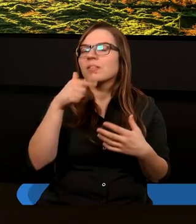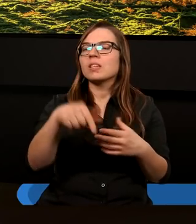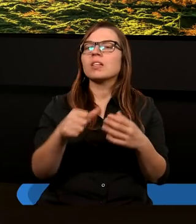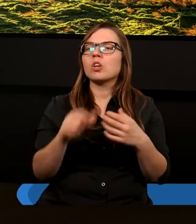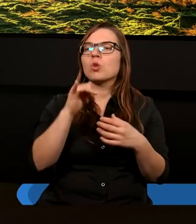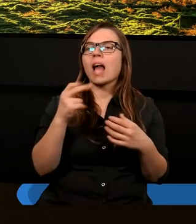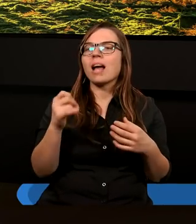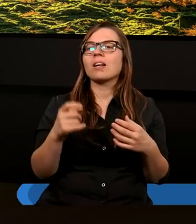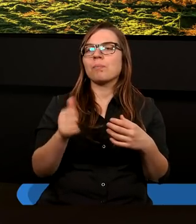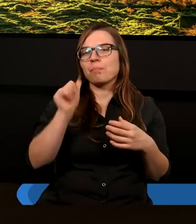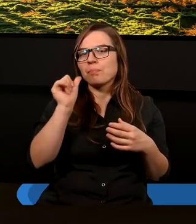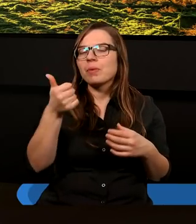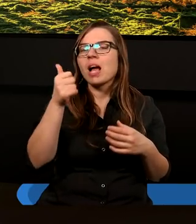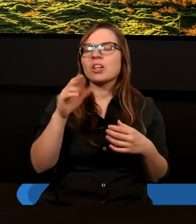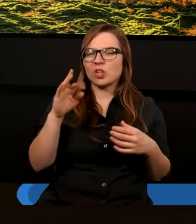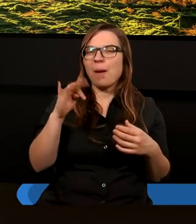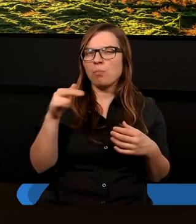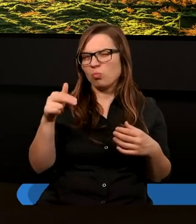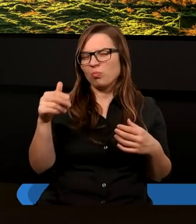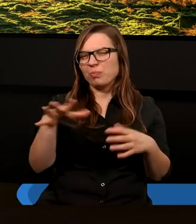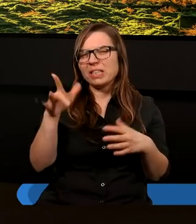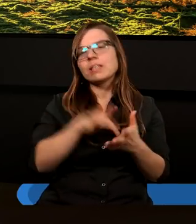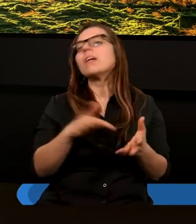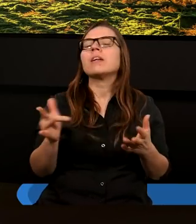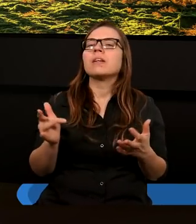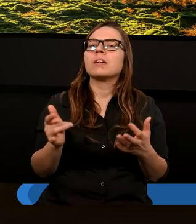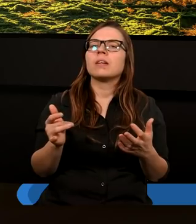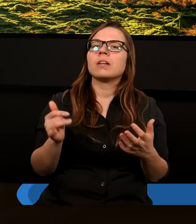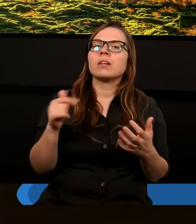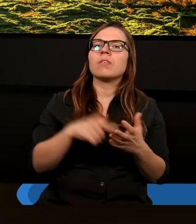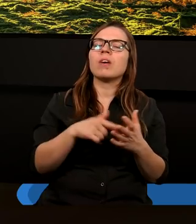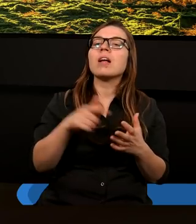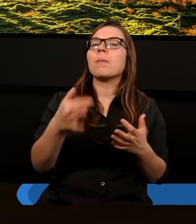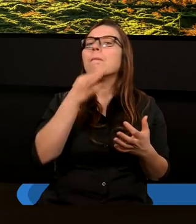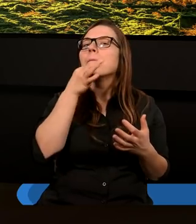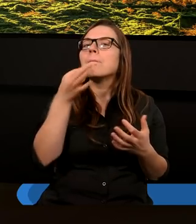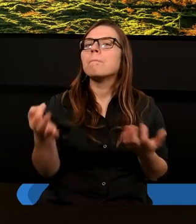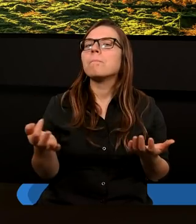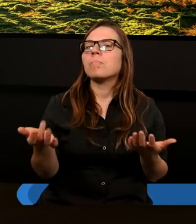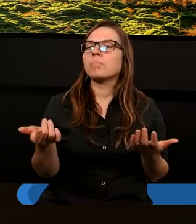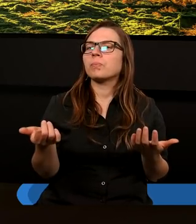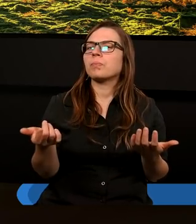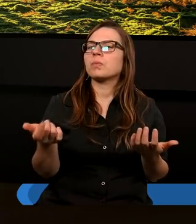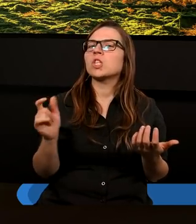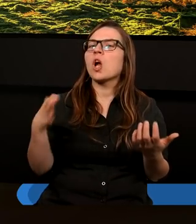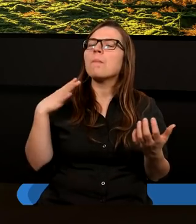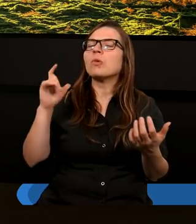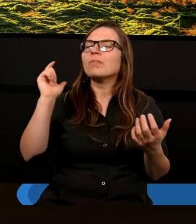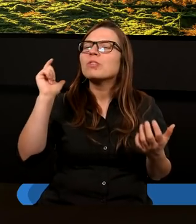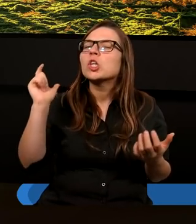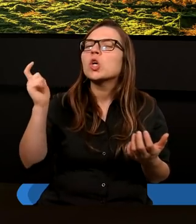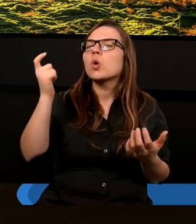do pierwszego soboru i no właśnie, pytanie, co było głównym takim